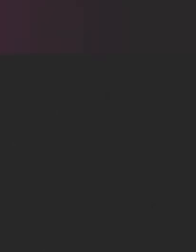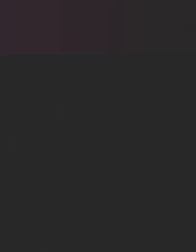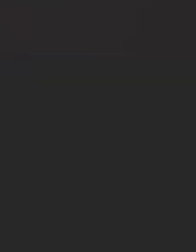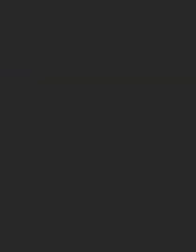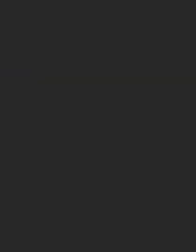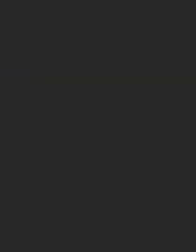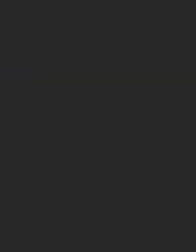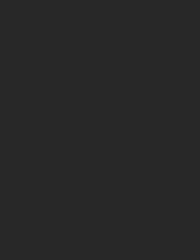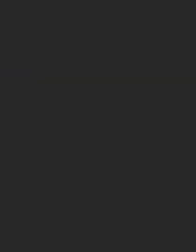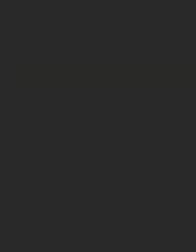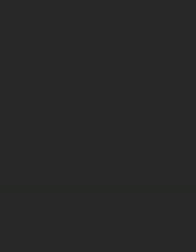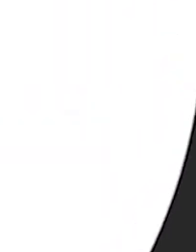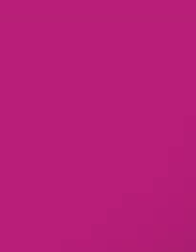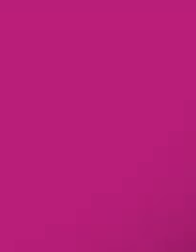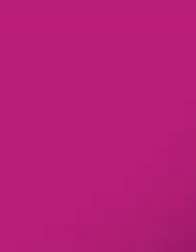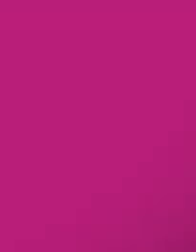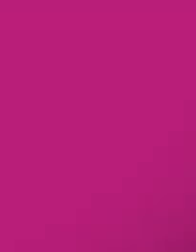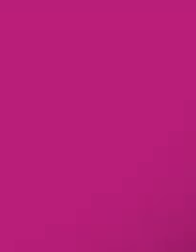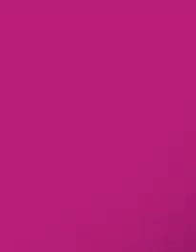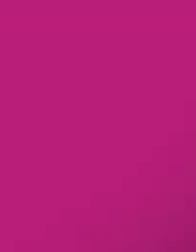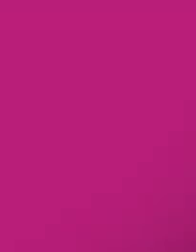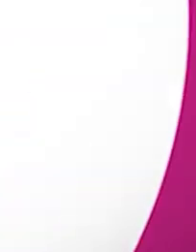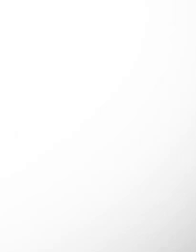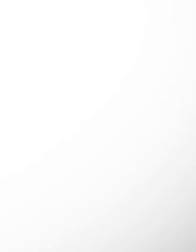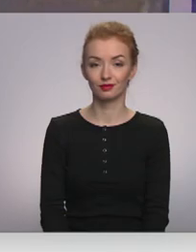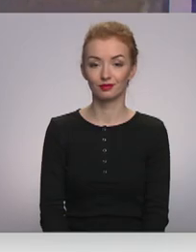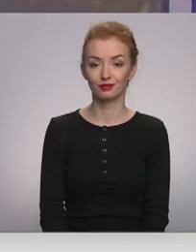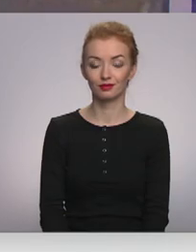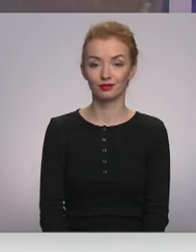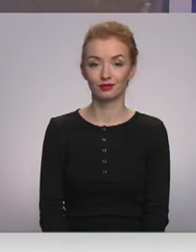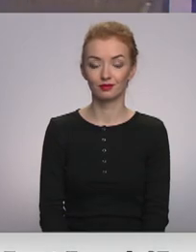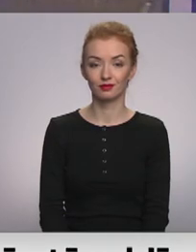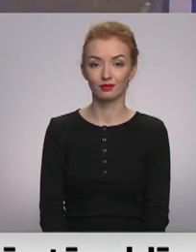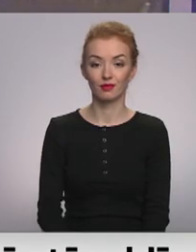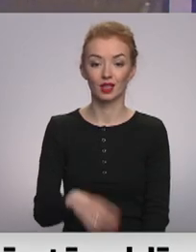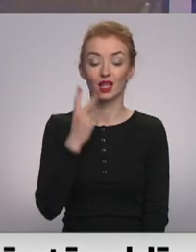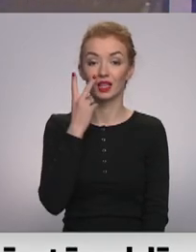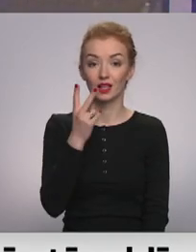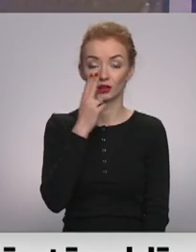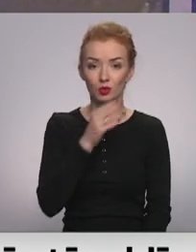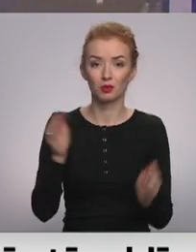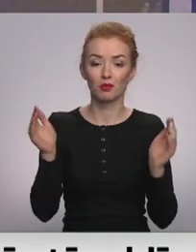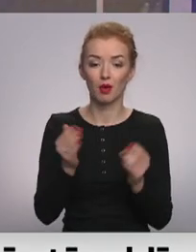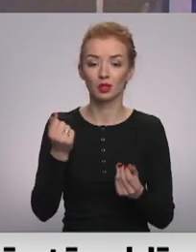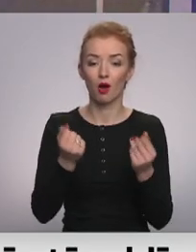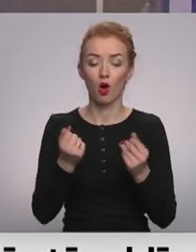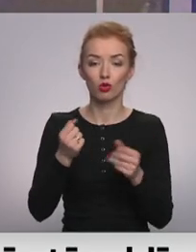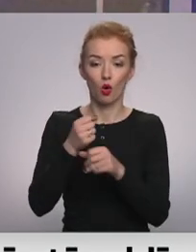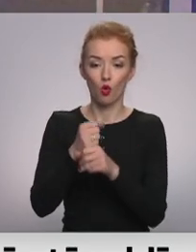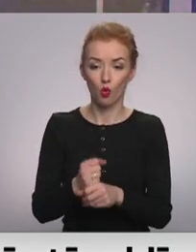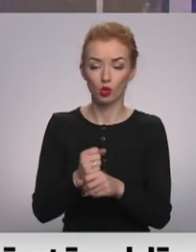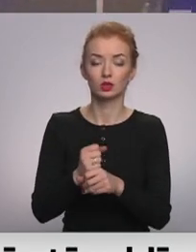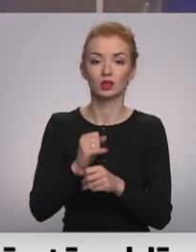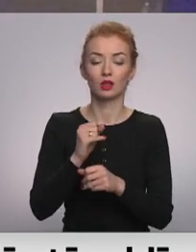Re, visi ēters ir te! Divas no mazām autoostām ilūkstes un